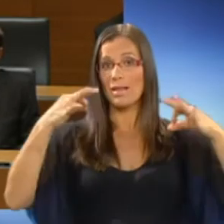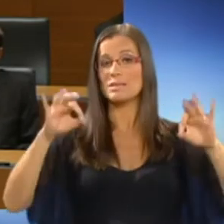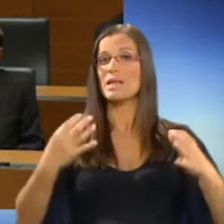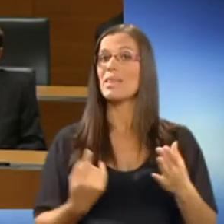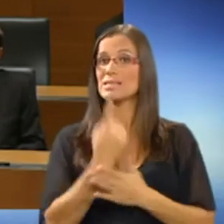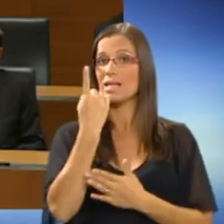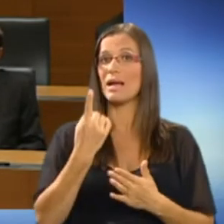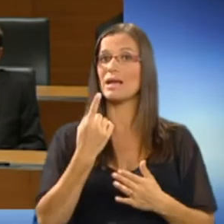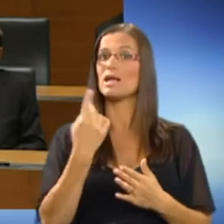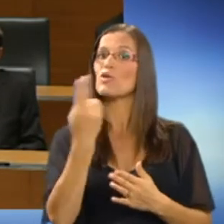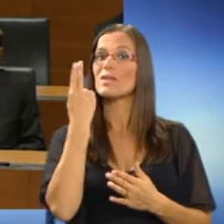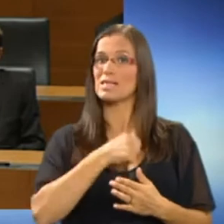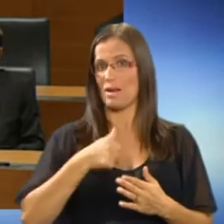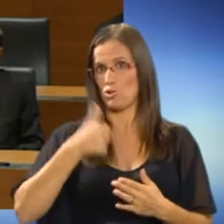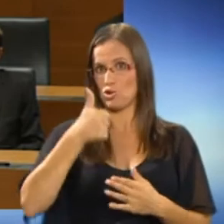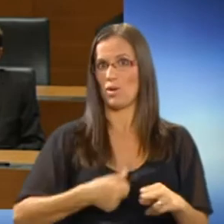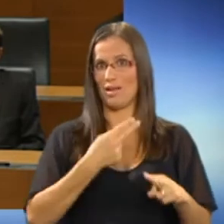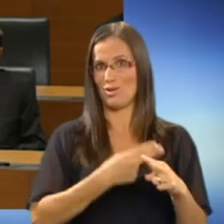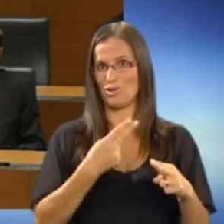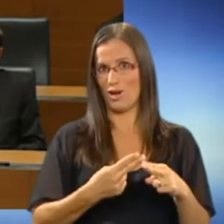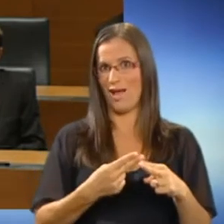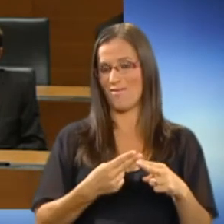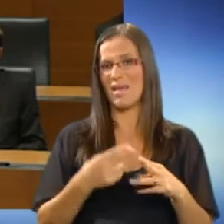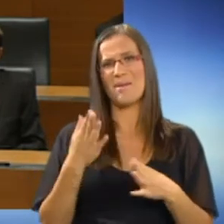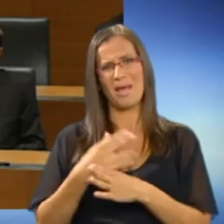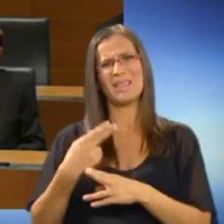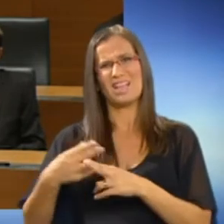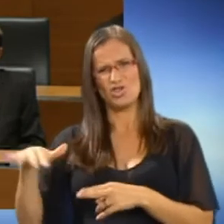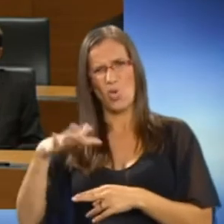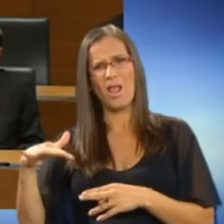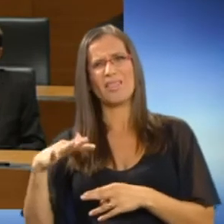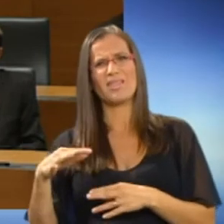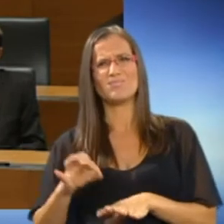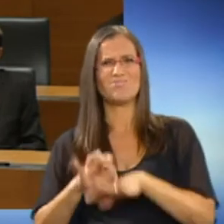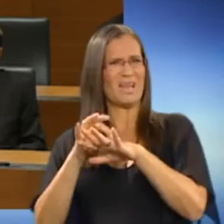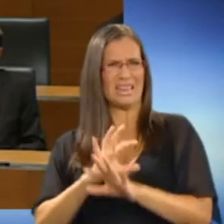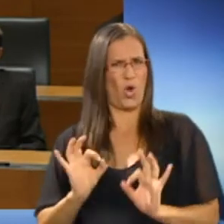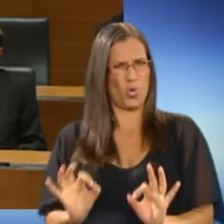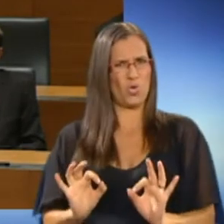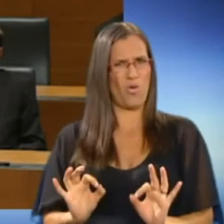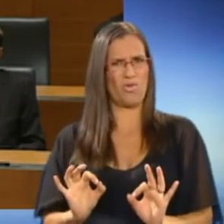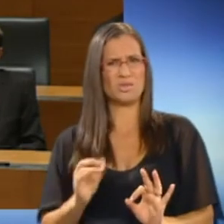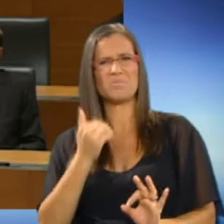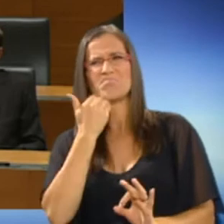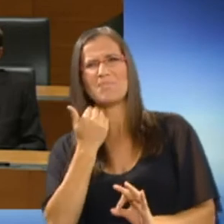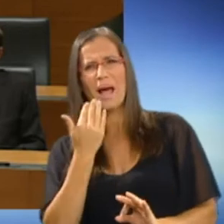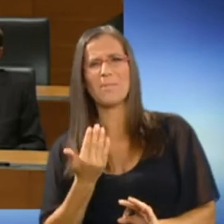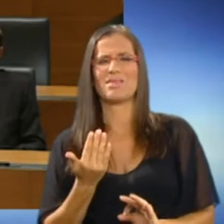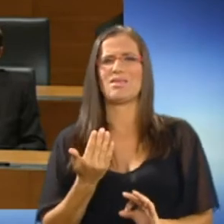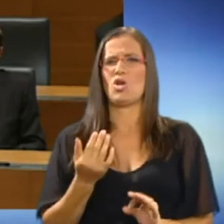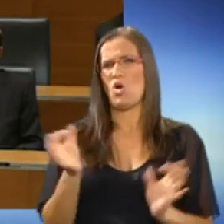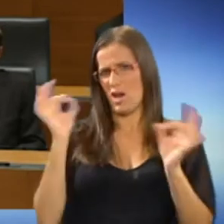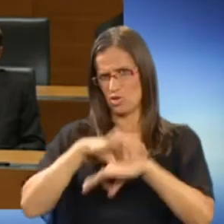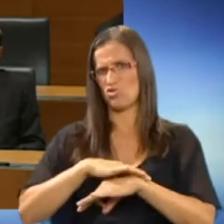slovenske samostojne države med državljani čutiti negotovost, apatijo, razočaranje.